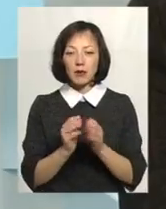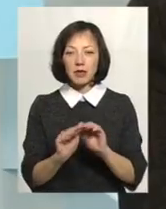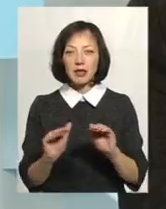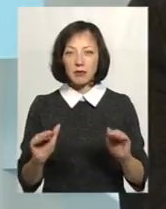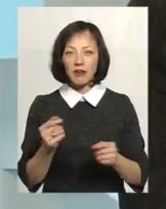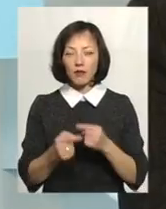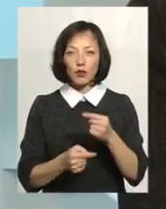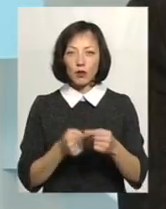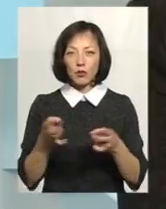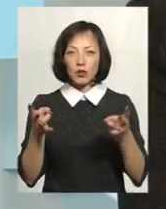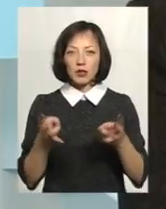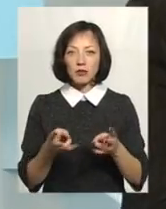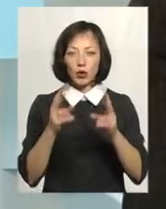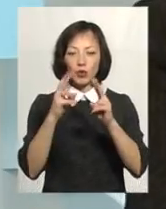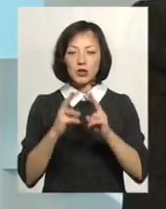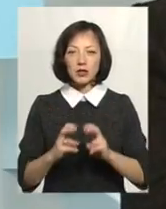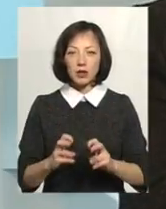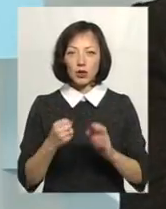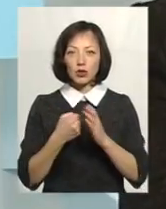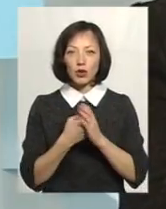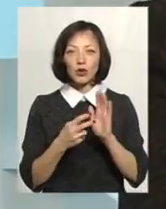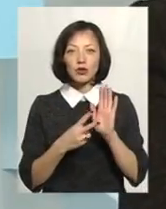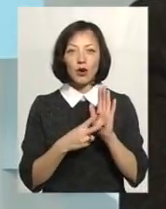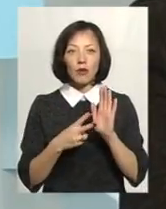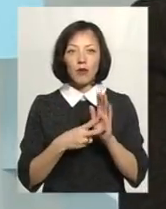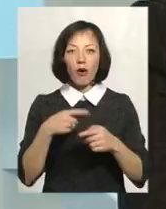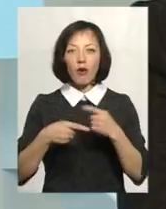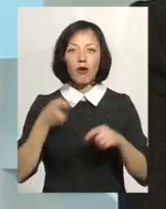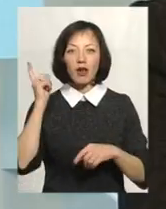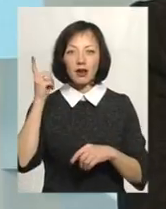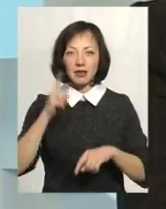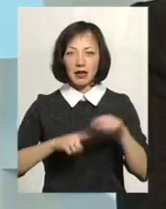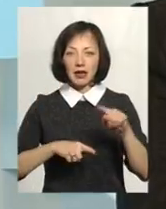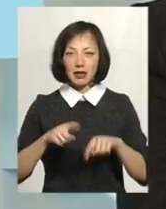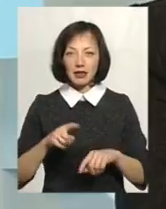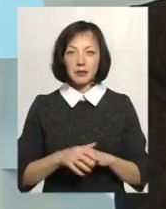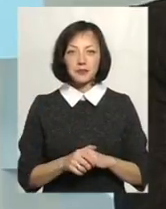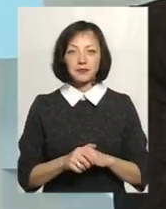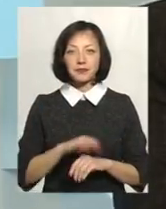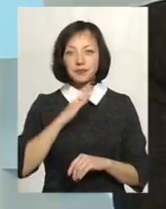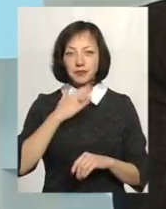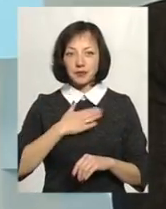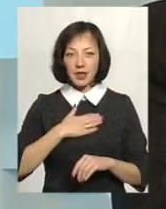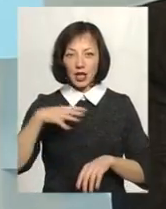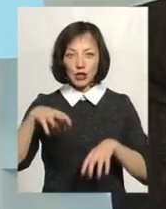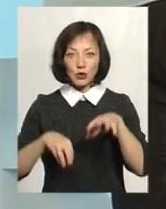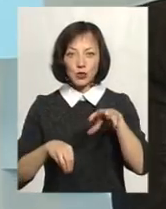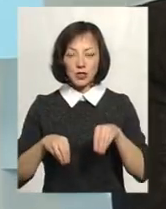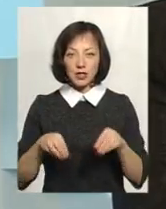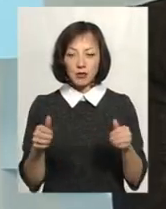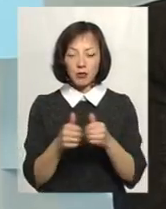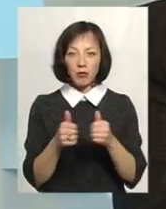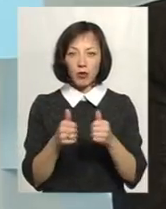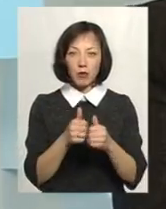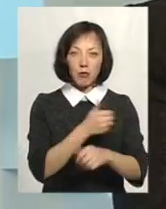дітьми, вонуками, потрібно дослідити до сьомого коліна свій рід. Наші сусіди, які поряд,